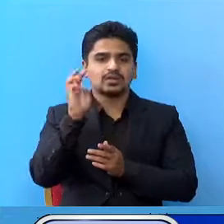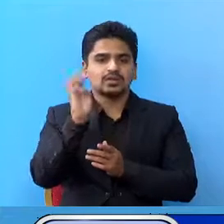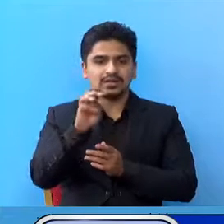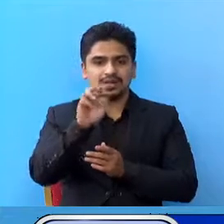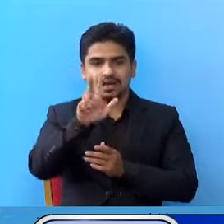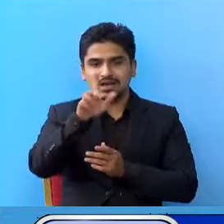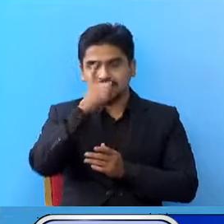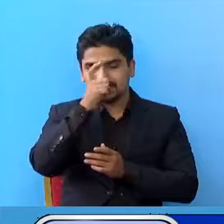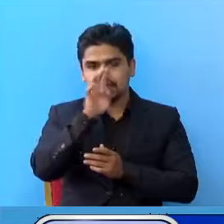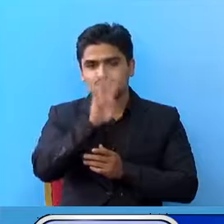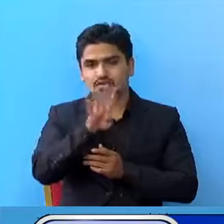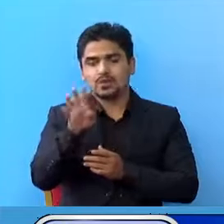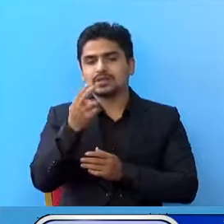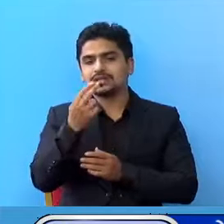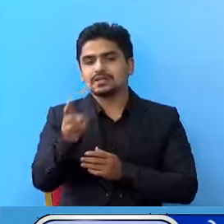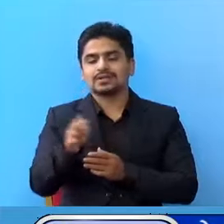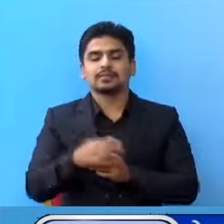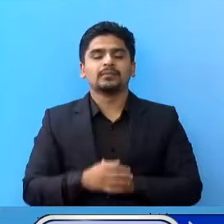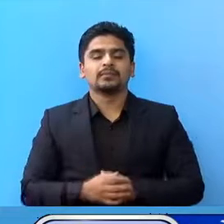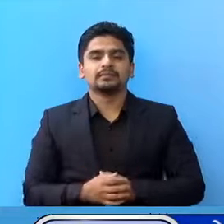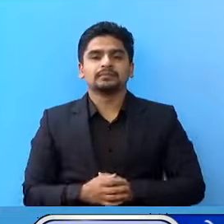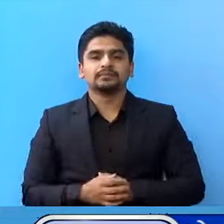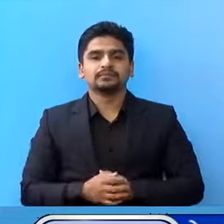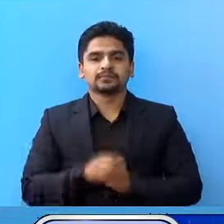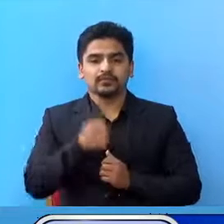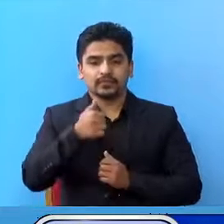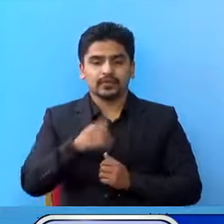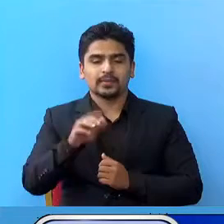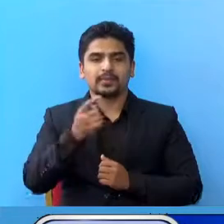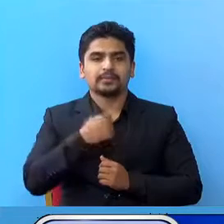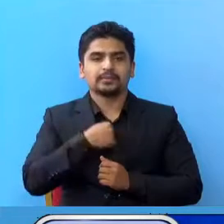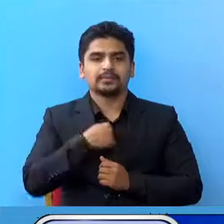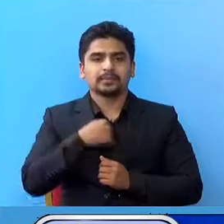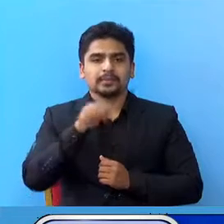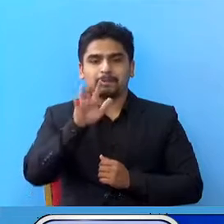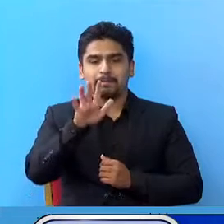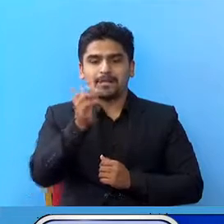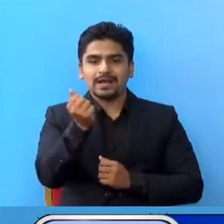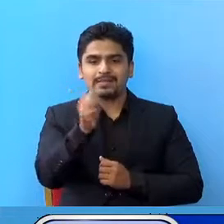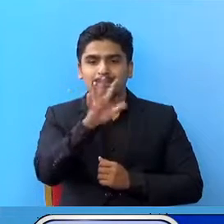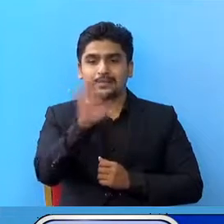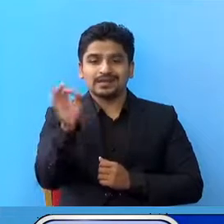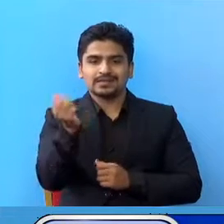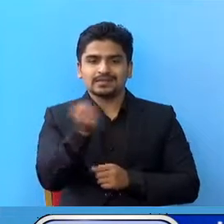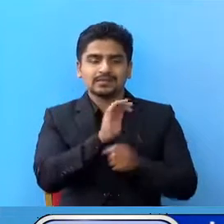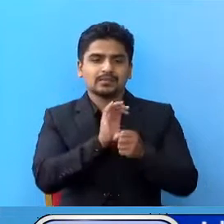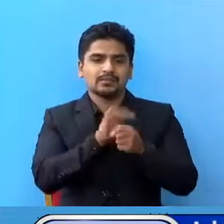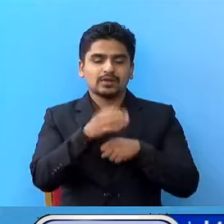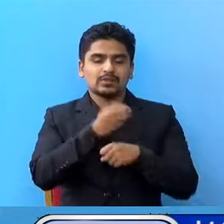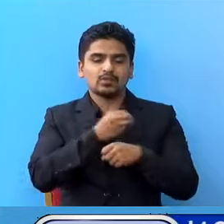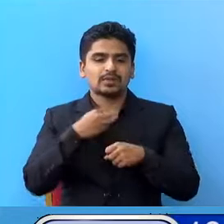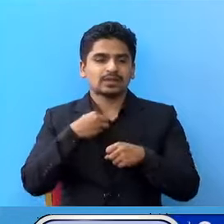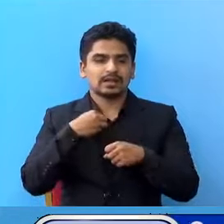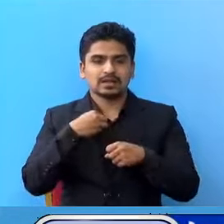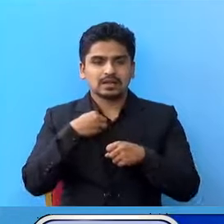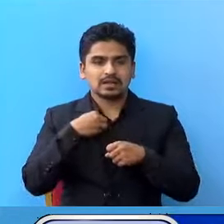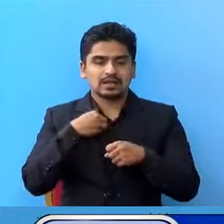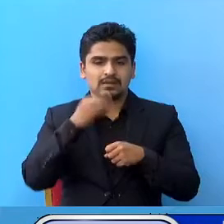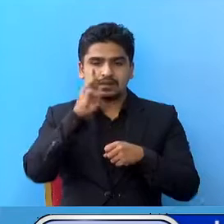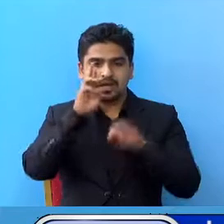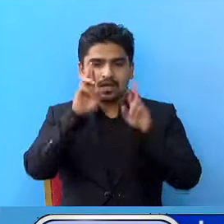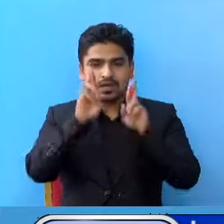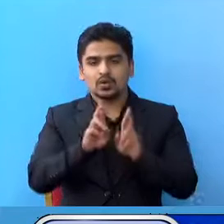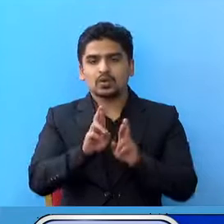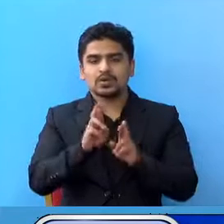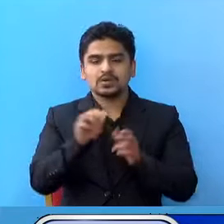अब मां 500 बंदा माथी उपचार मां संक्रमीत अरु